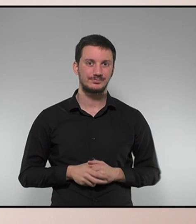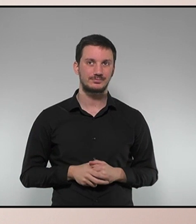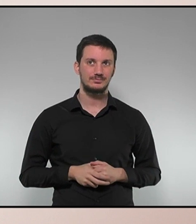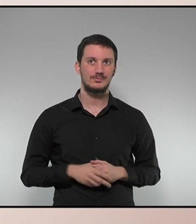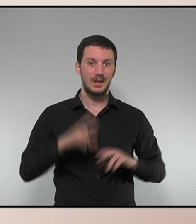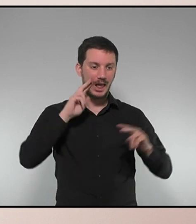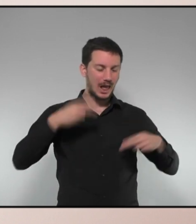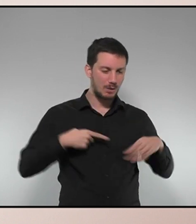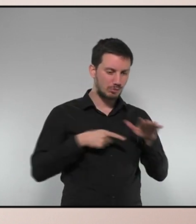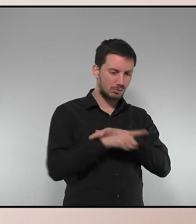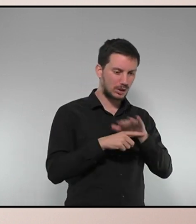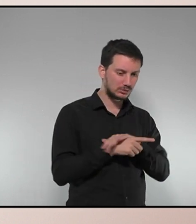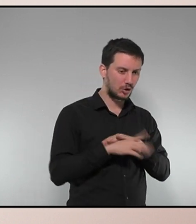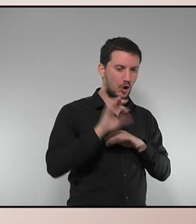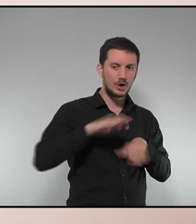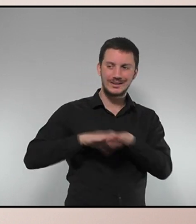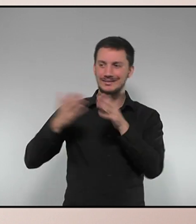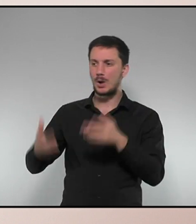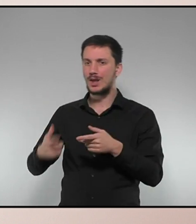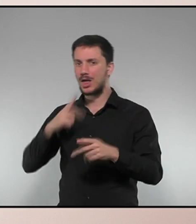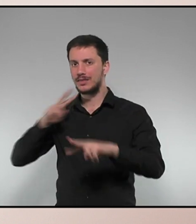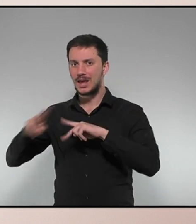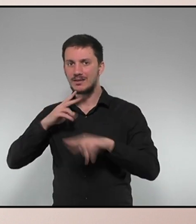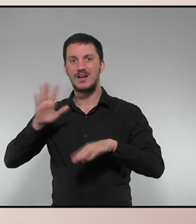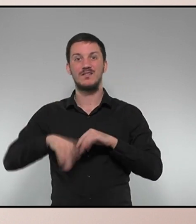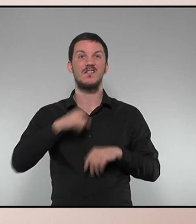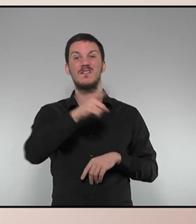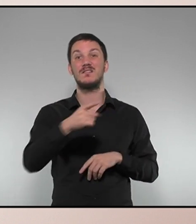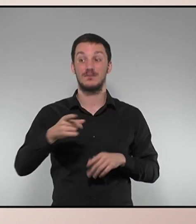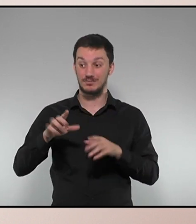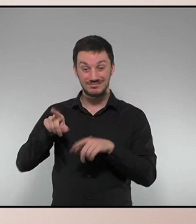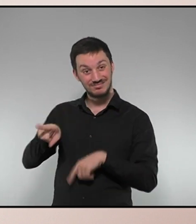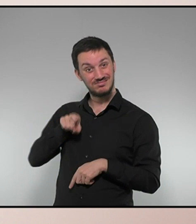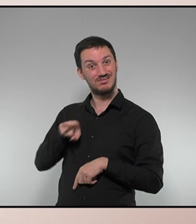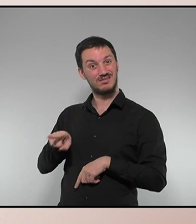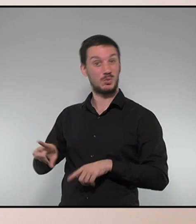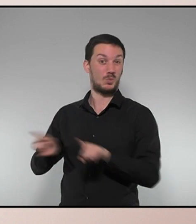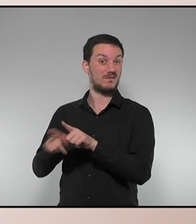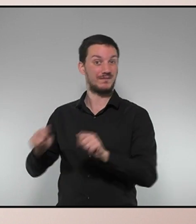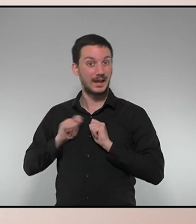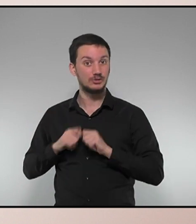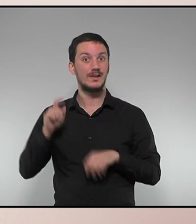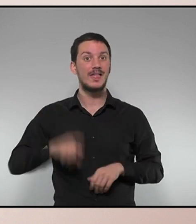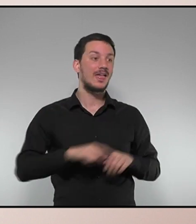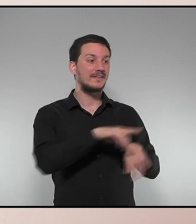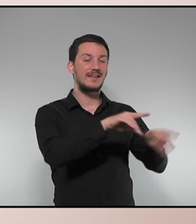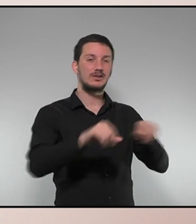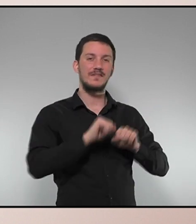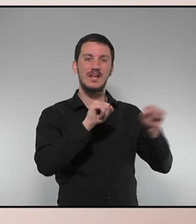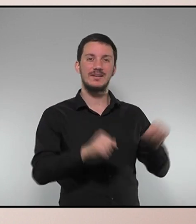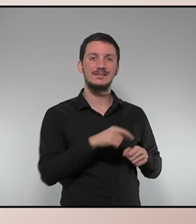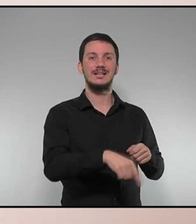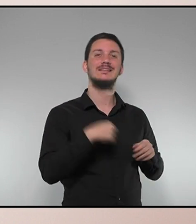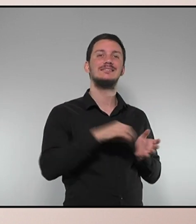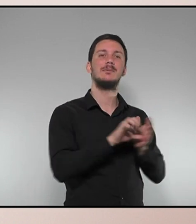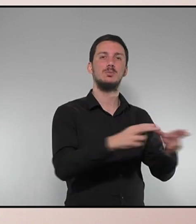l'autodeterminació i la taula de diàleg han apostat pel fracàs de la taula de diàleg. Entre la defensa del territori i dels serveis públics o el